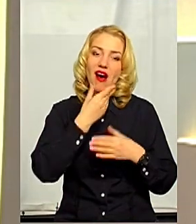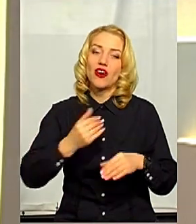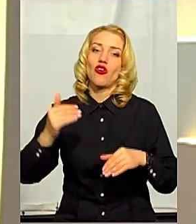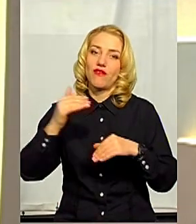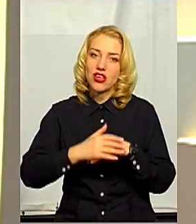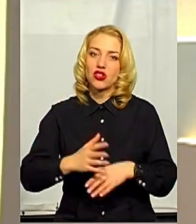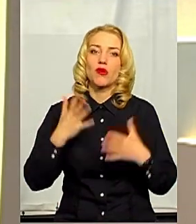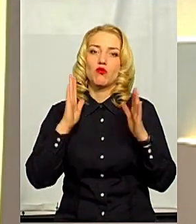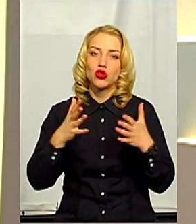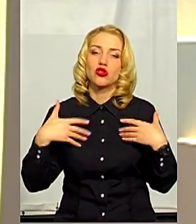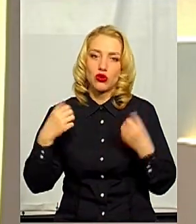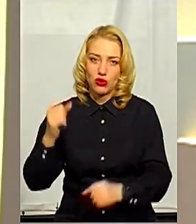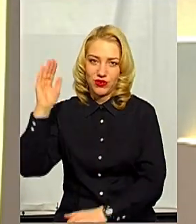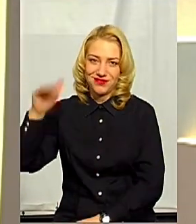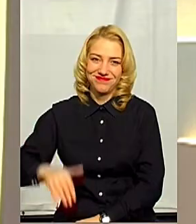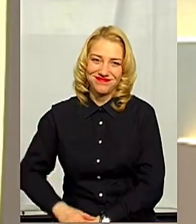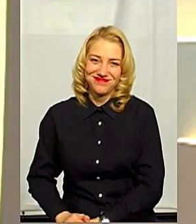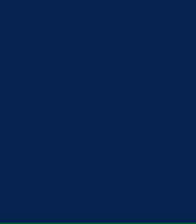здорові, бережіть себе і нехай щастить.